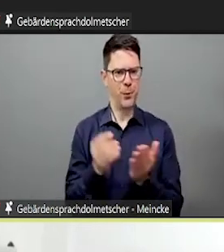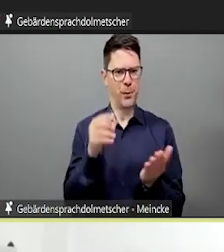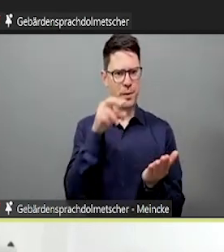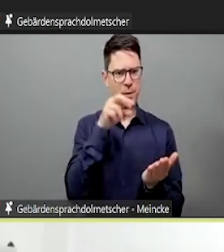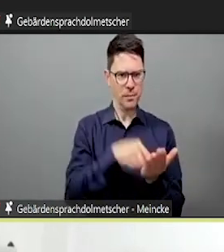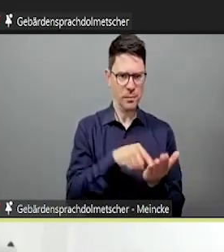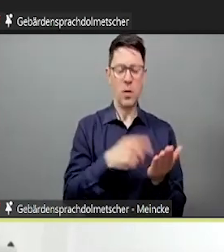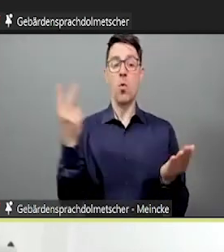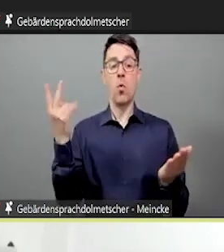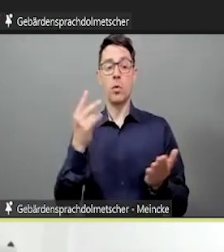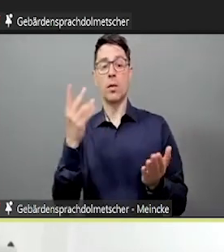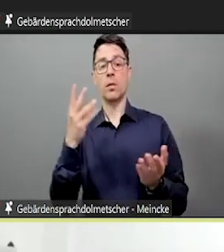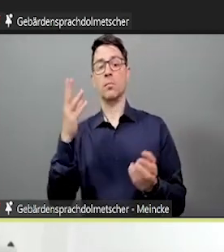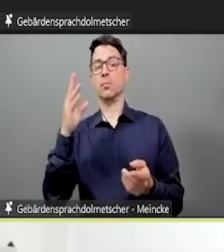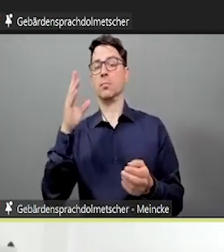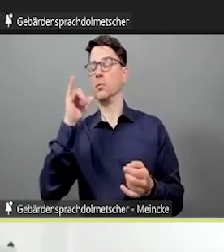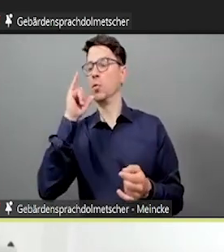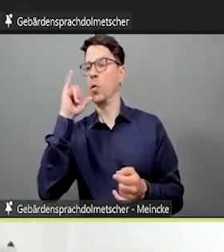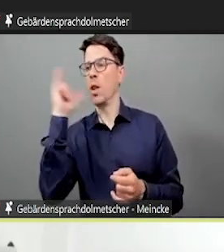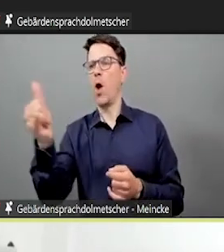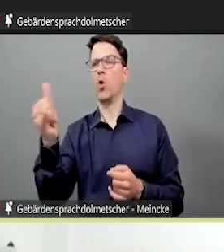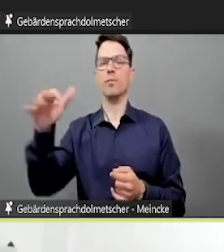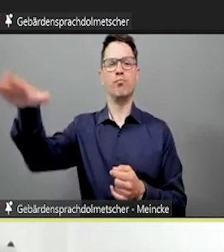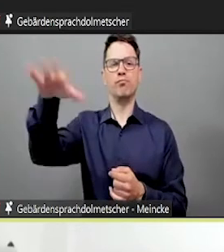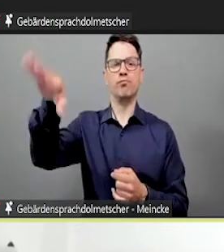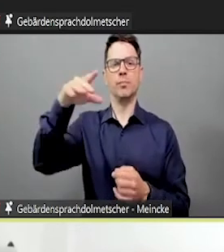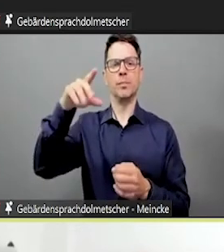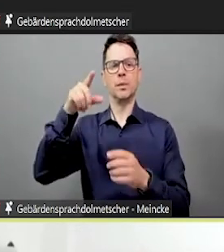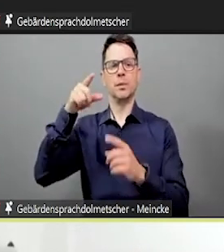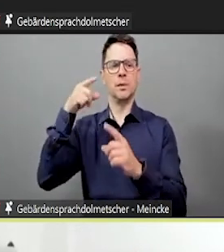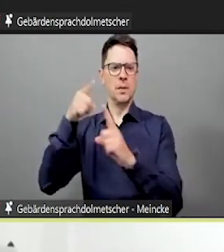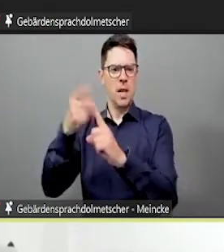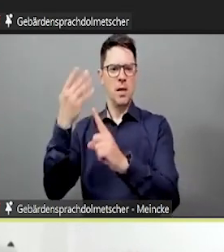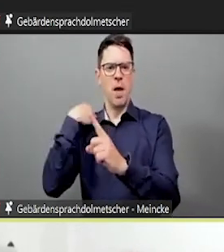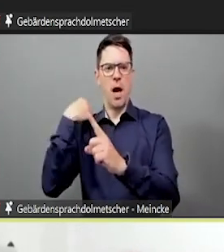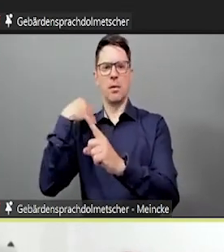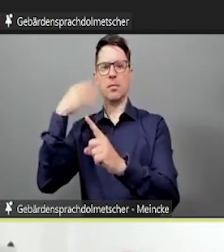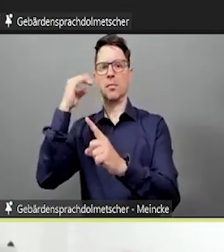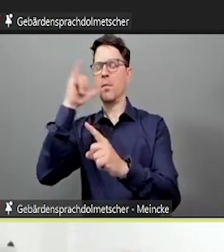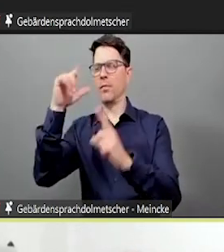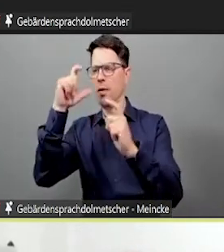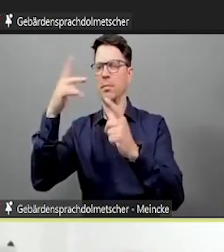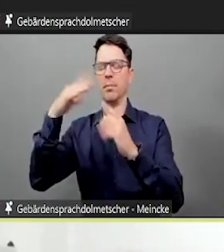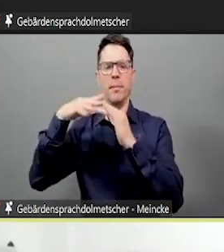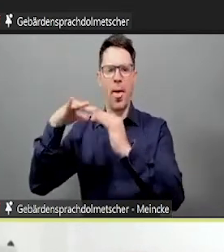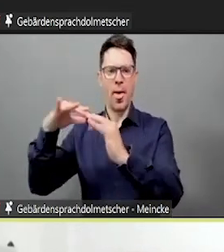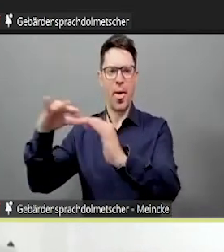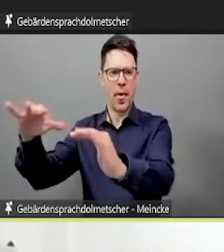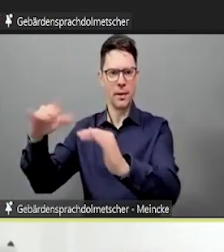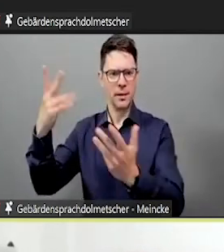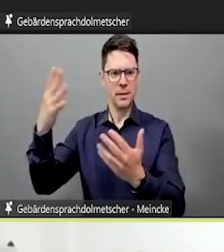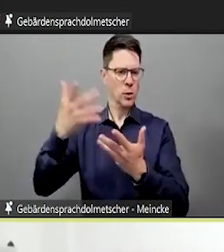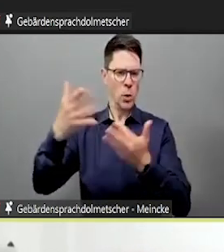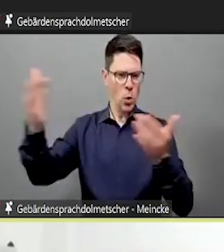Und wo dann auch die Forenbeiträge aufmerksam gelesen werden, weil man einfach auch neugierig ist, wer sitzt denn da so im Seminar.